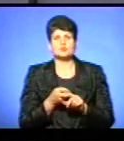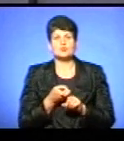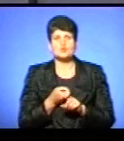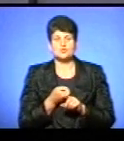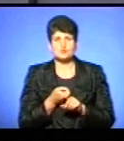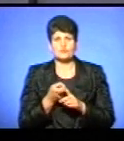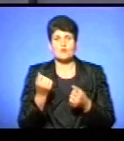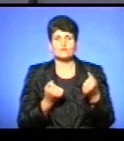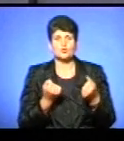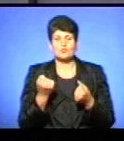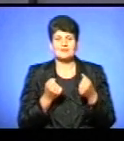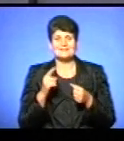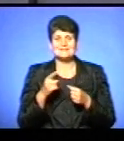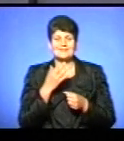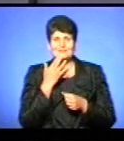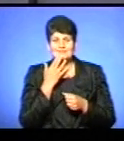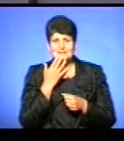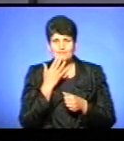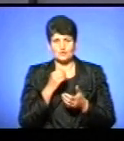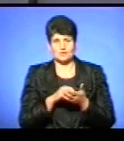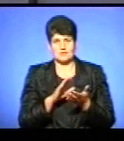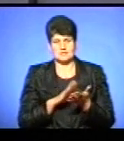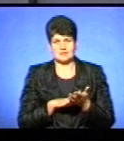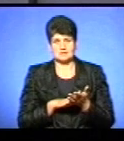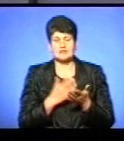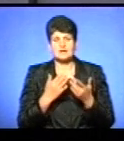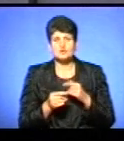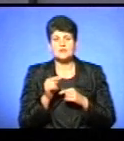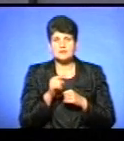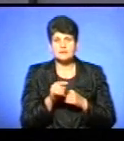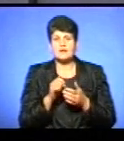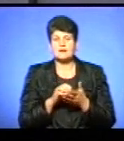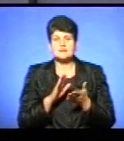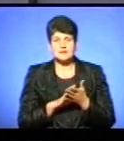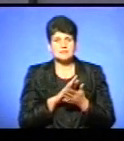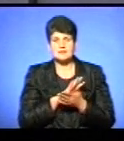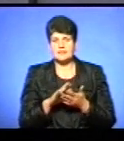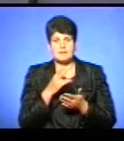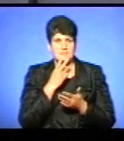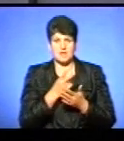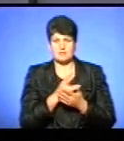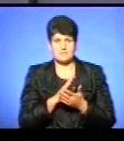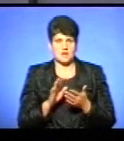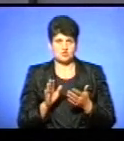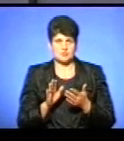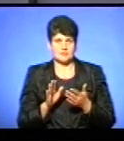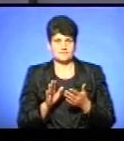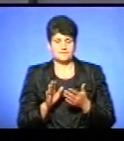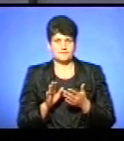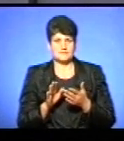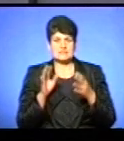автомобілів з іноземною реєстрацією, якщо їхня реєстрація не передбачена чинними